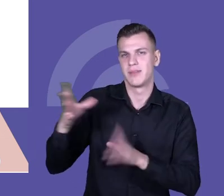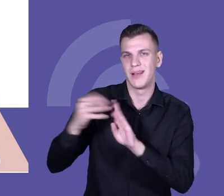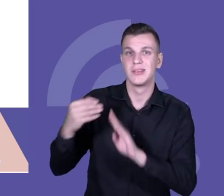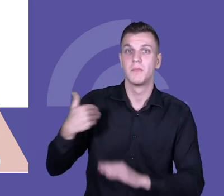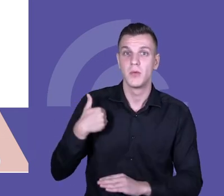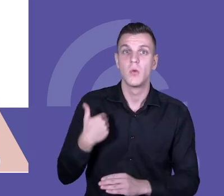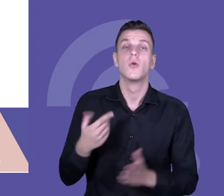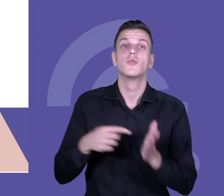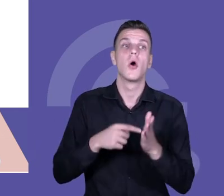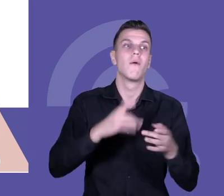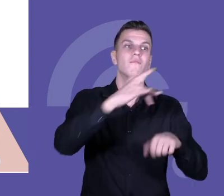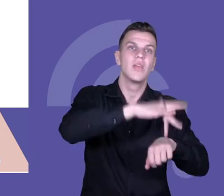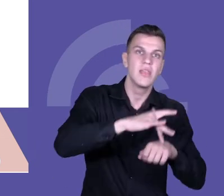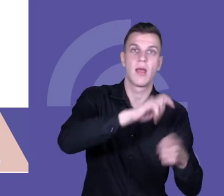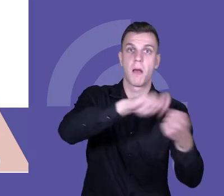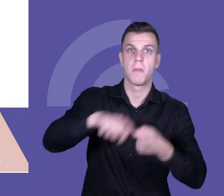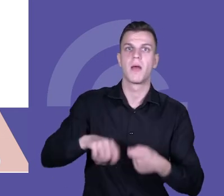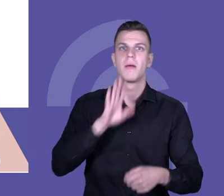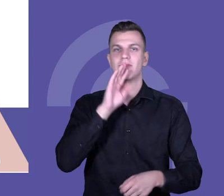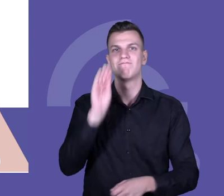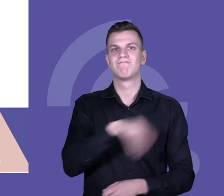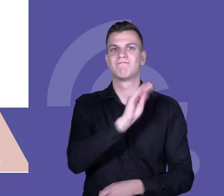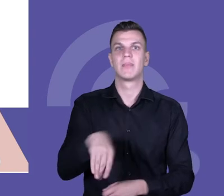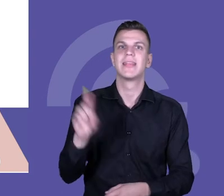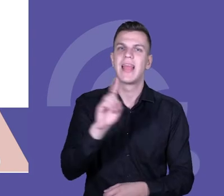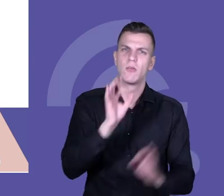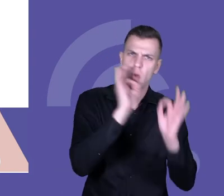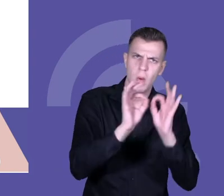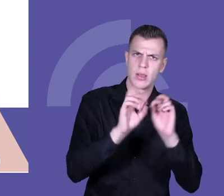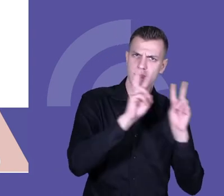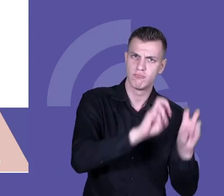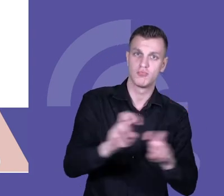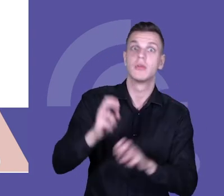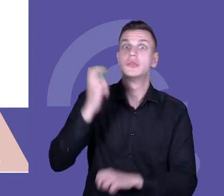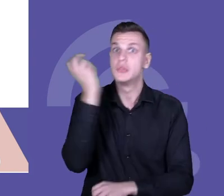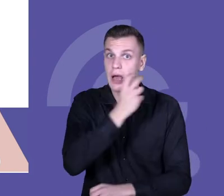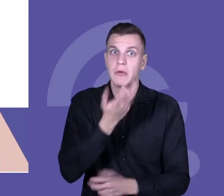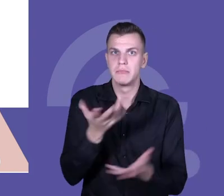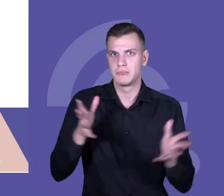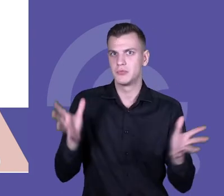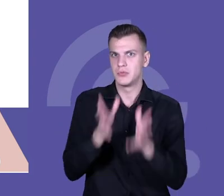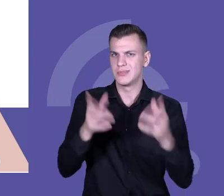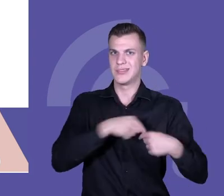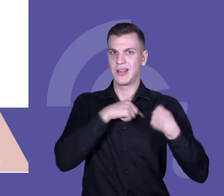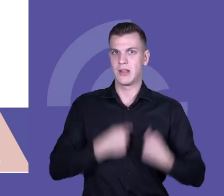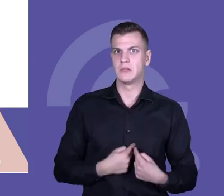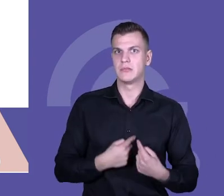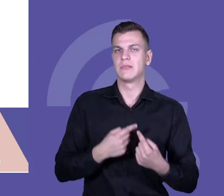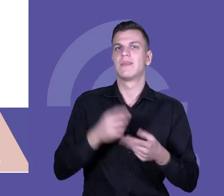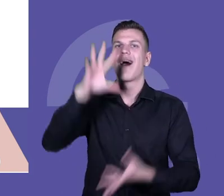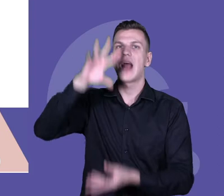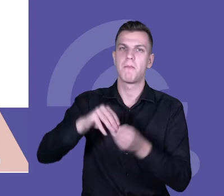bardzo pogłębione, bardzo świadome i naprawdę bardzo ciekawe i serdecznie Państwa zachęcam do zapoznania się z tym raportem.